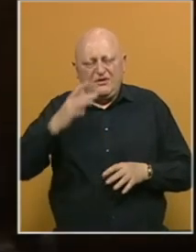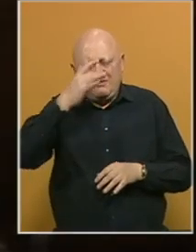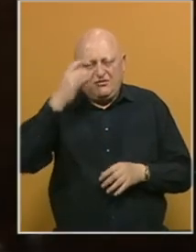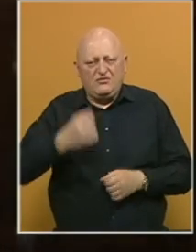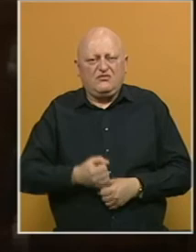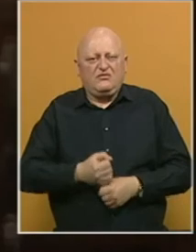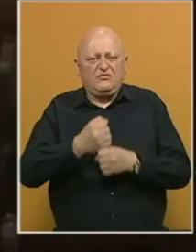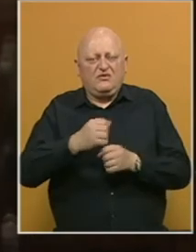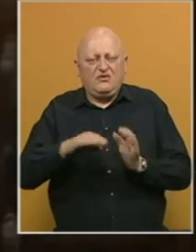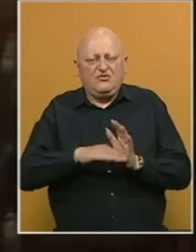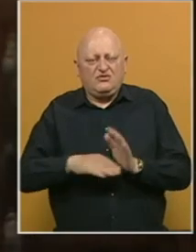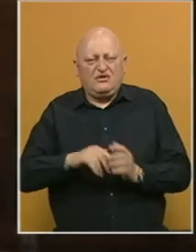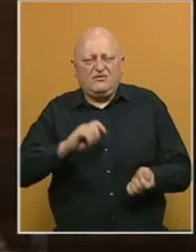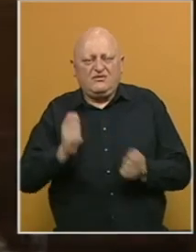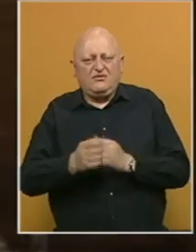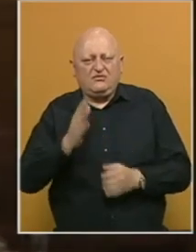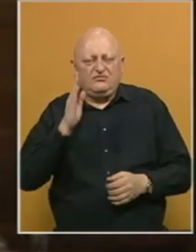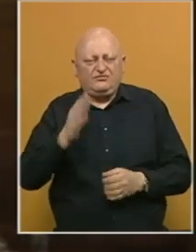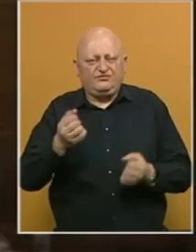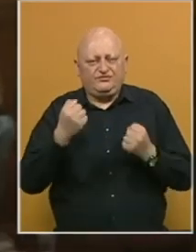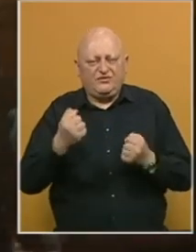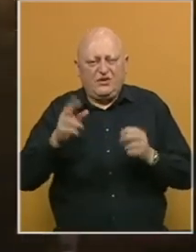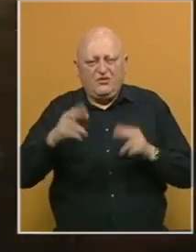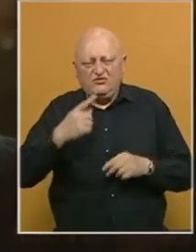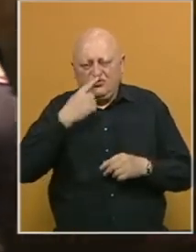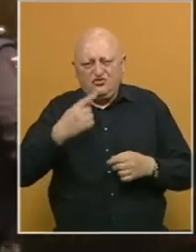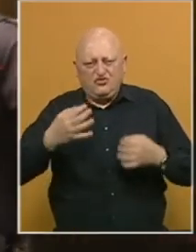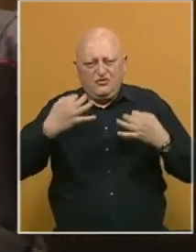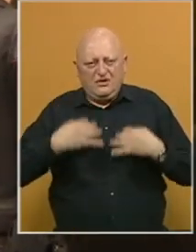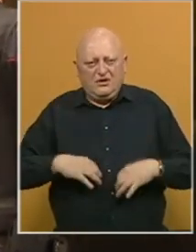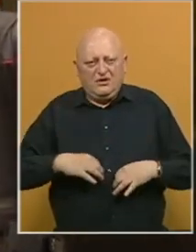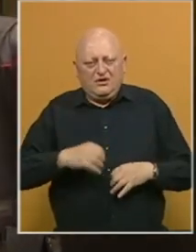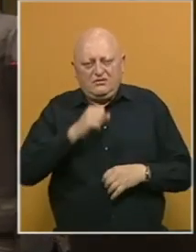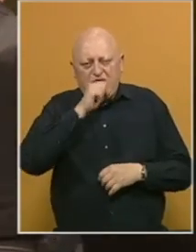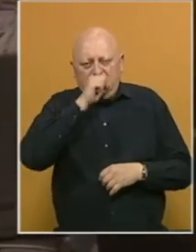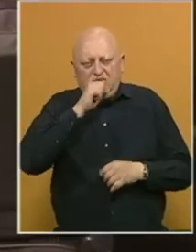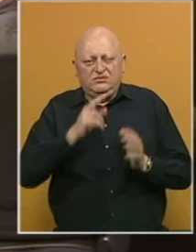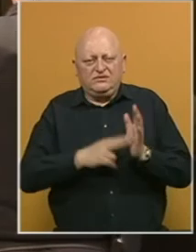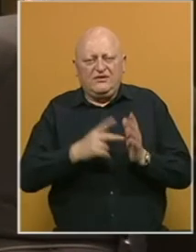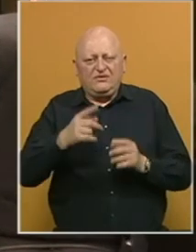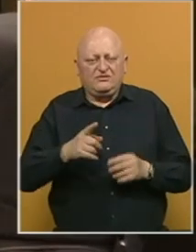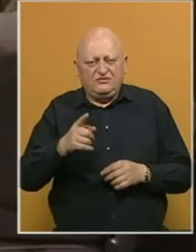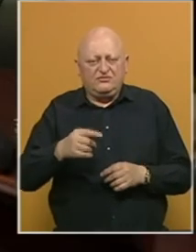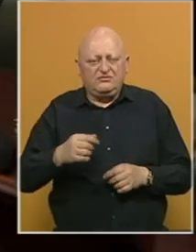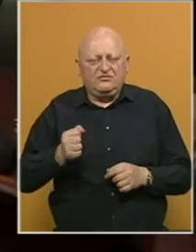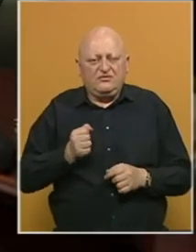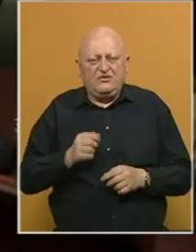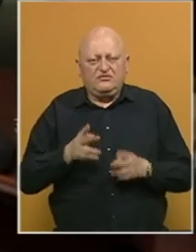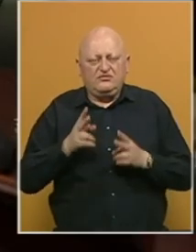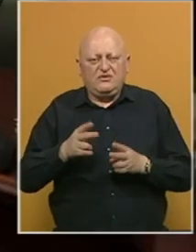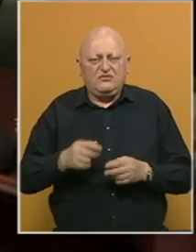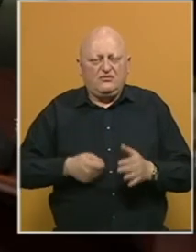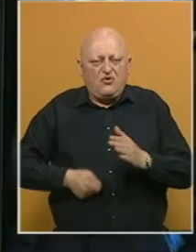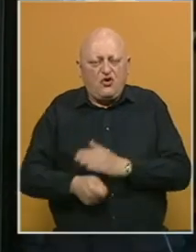podrža ustavne promjene usmjerene na jačanje moći ruskog predsjednika. Navaljni je veterana iz tog videospota nazvao